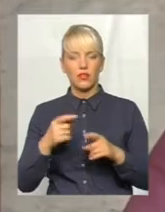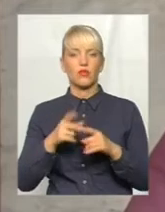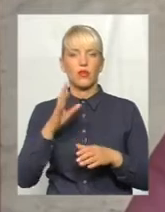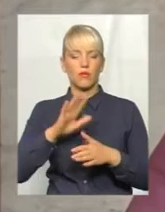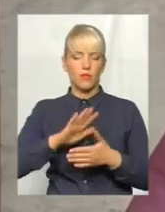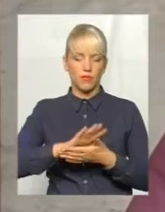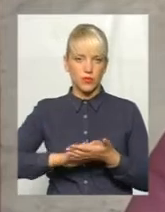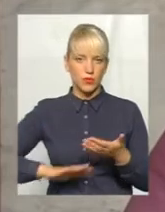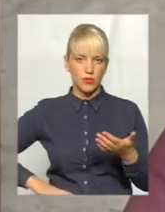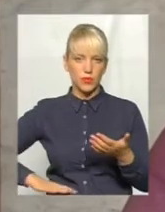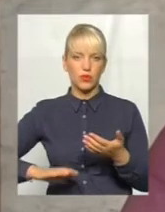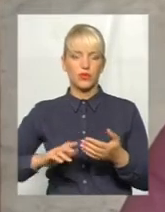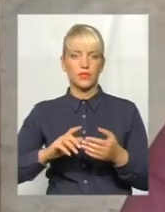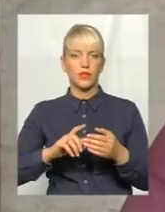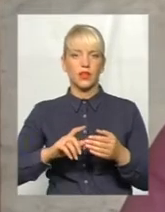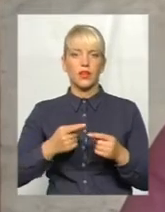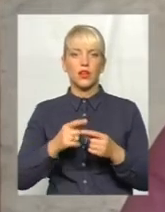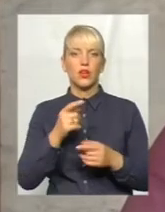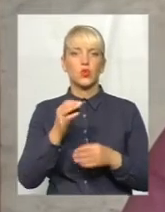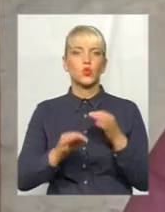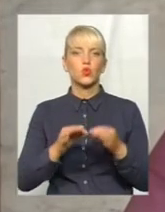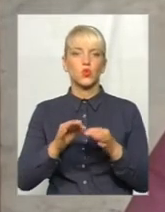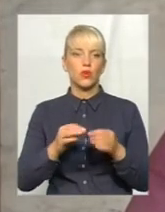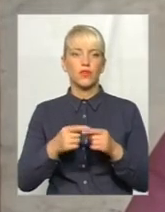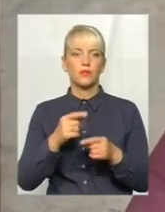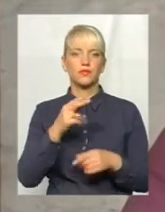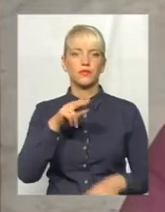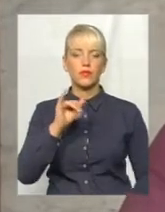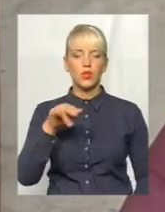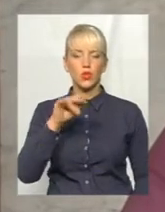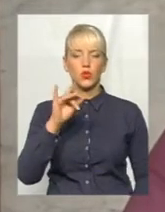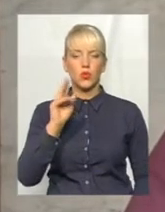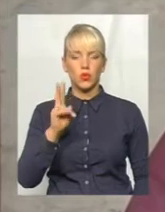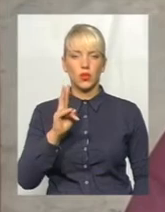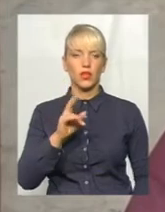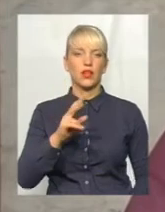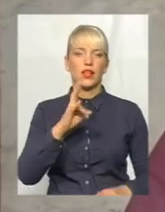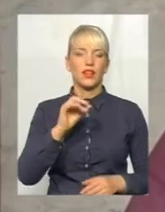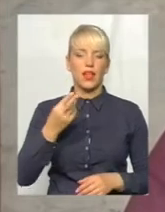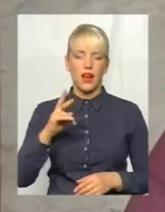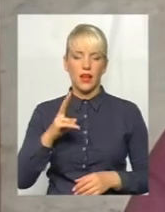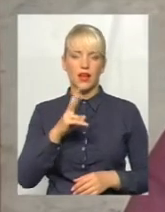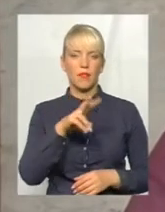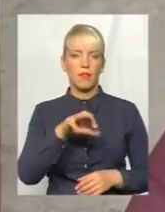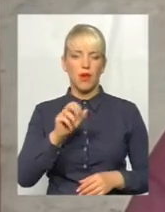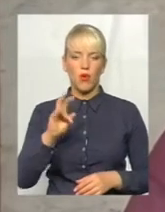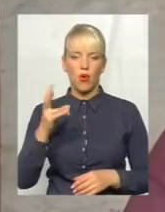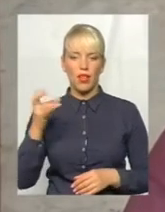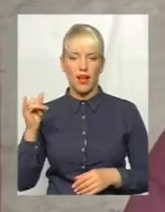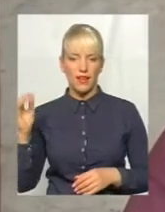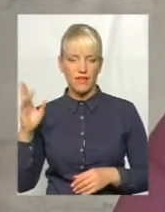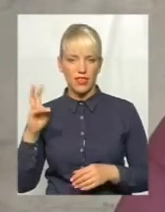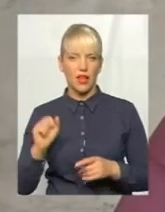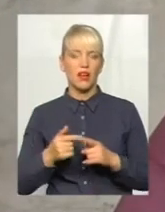коли судила нас вже друга суддя Федору Кіна Миколаївна, вона не відтримувала від нас ніяких доказових